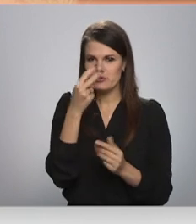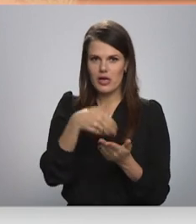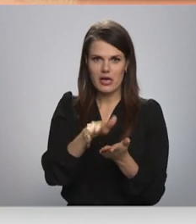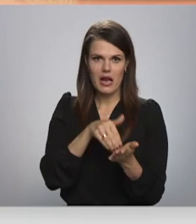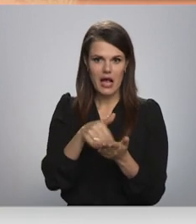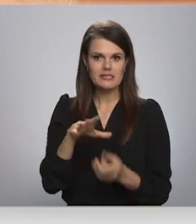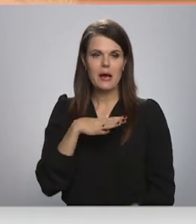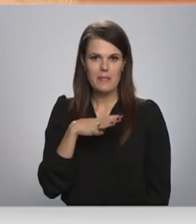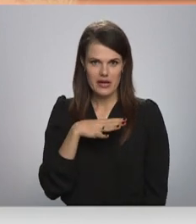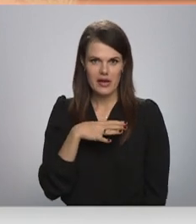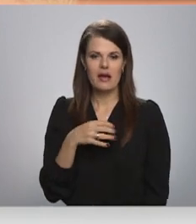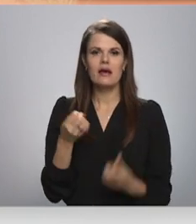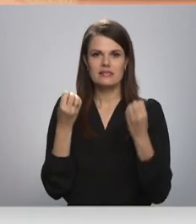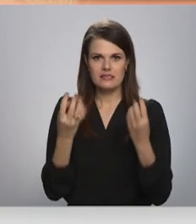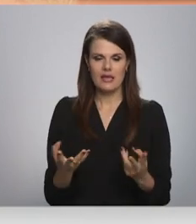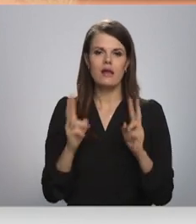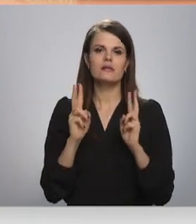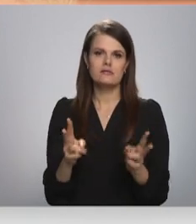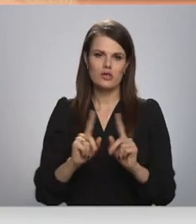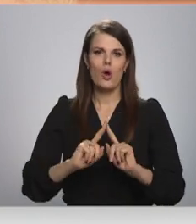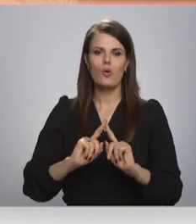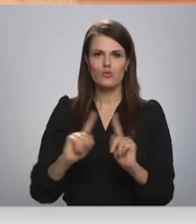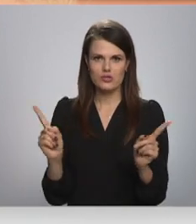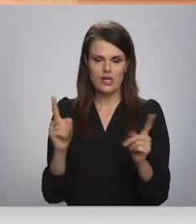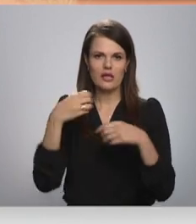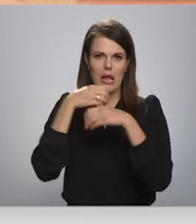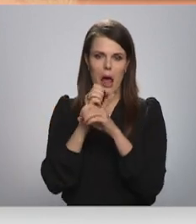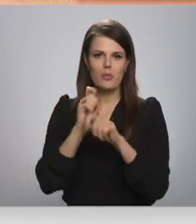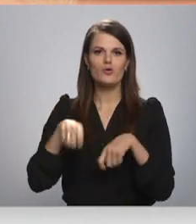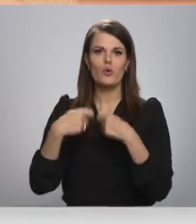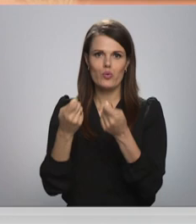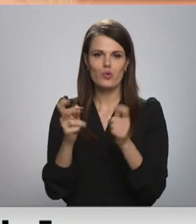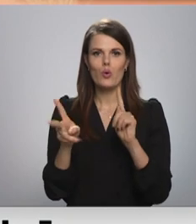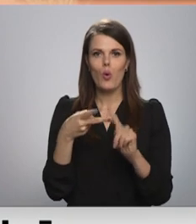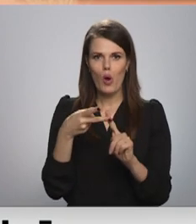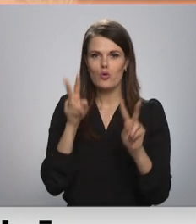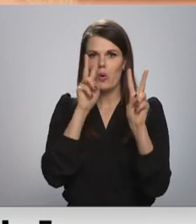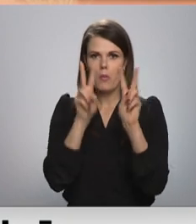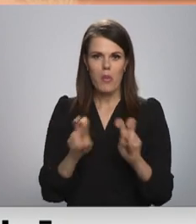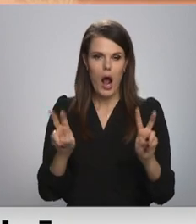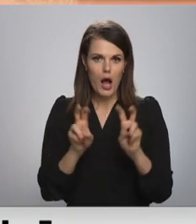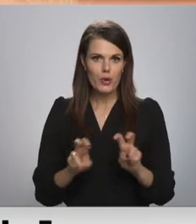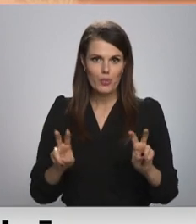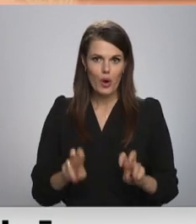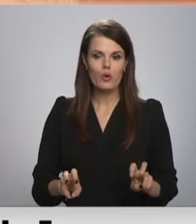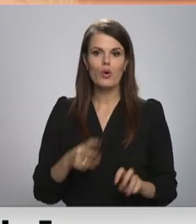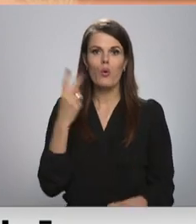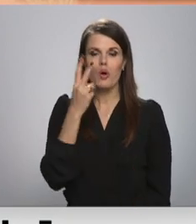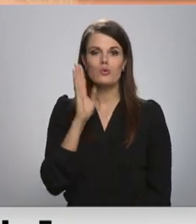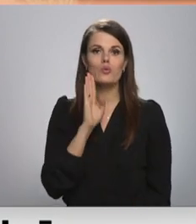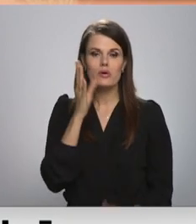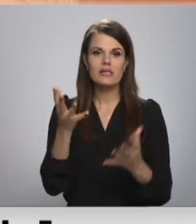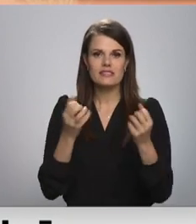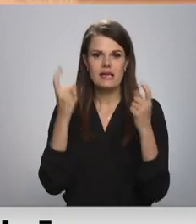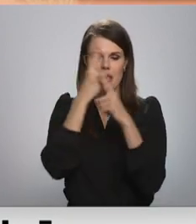Un skaidrs, kad viņi aizgāja uzreiz uz gulbu laboratoriju nodevu otru testu, un otru dienas rītā dabojām